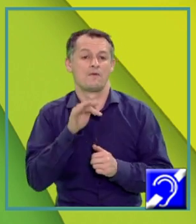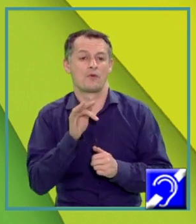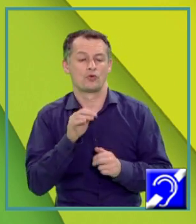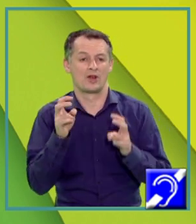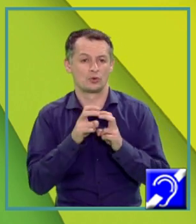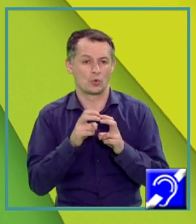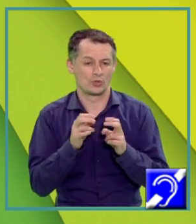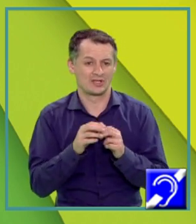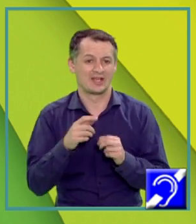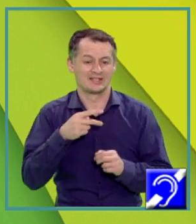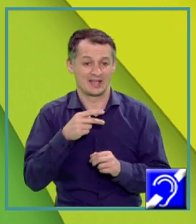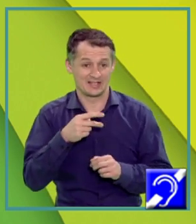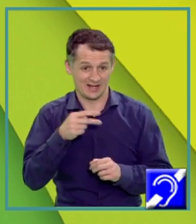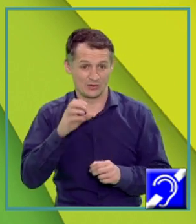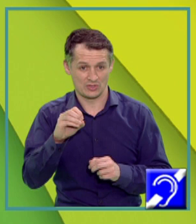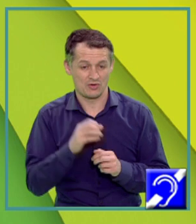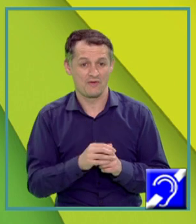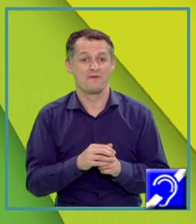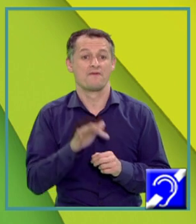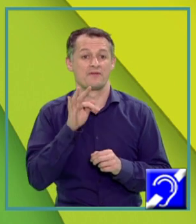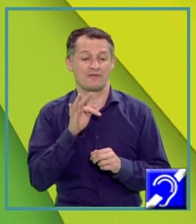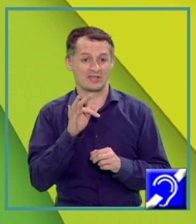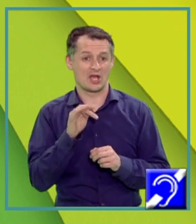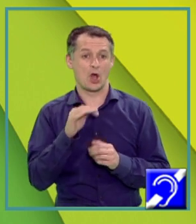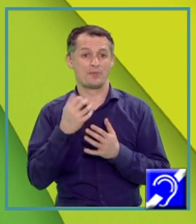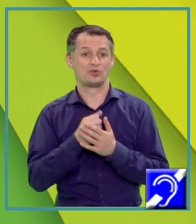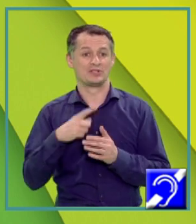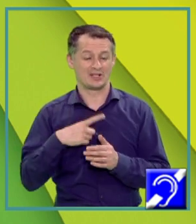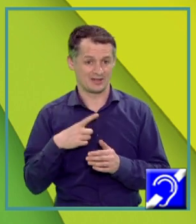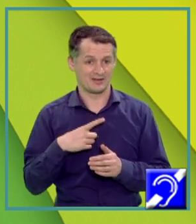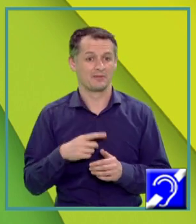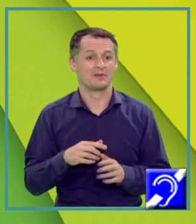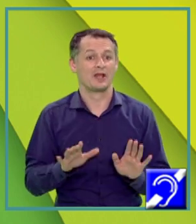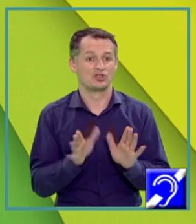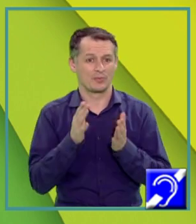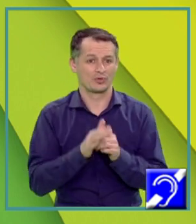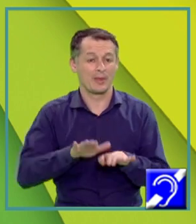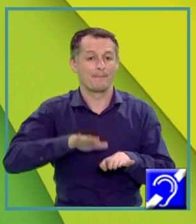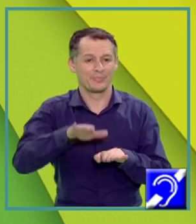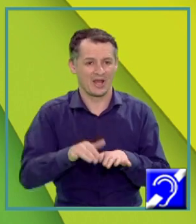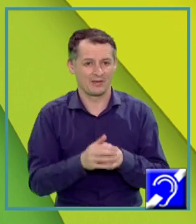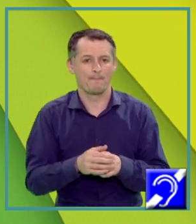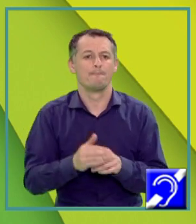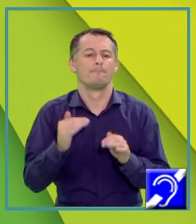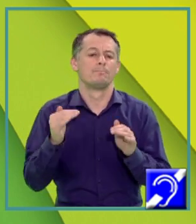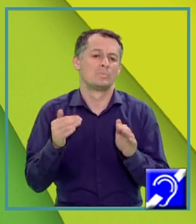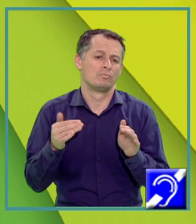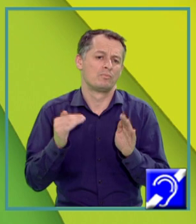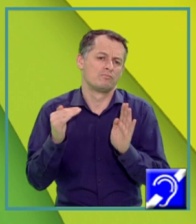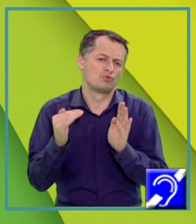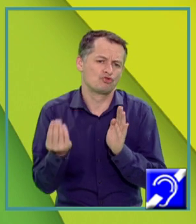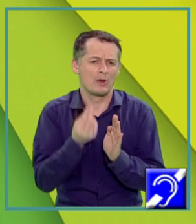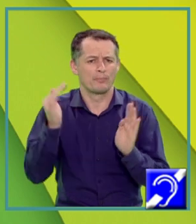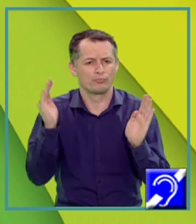zero, frecvența obținută este chiar frecvența de prag, frecvența minimă necesară producerii